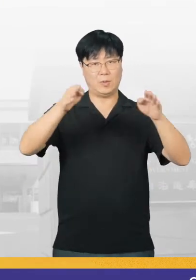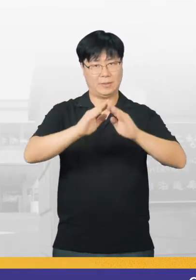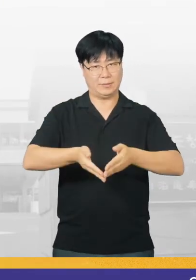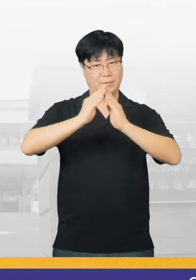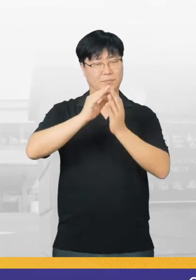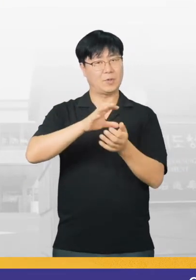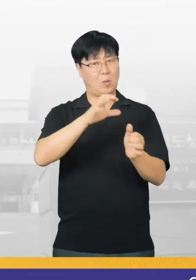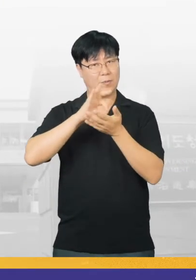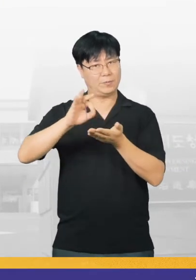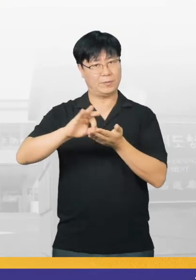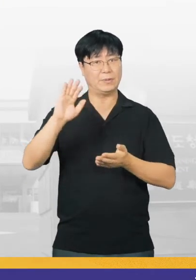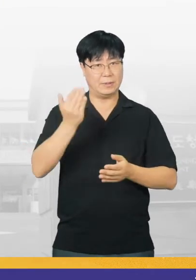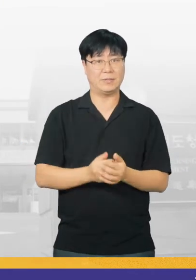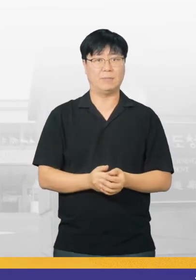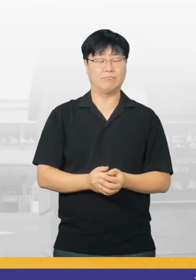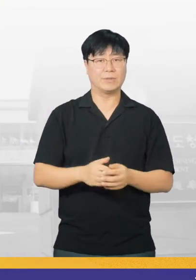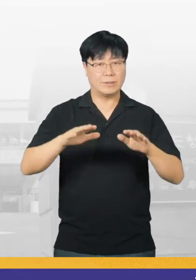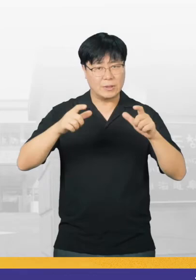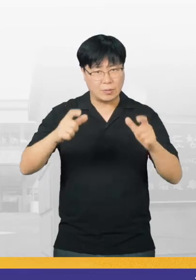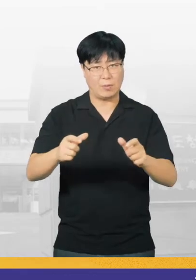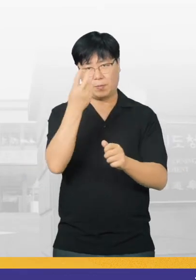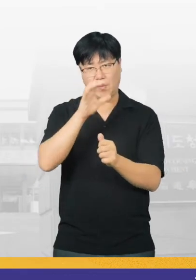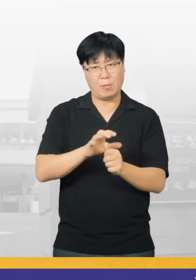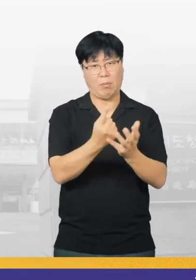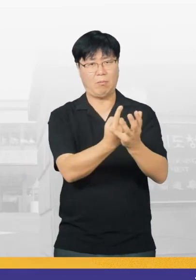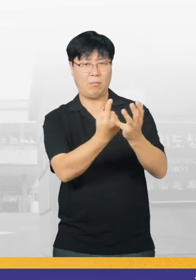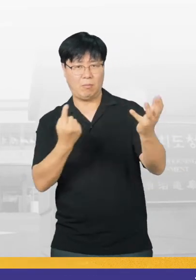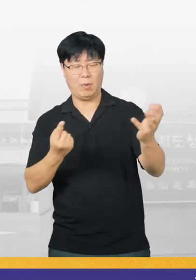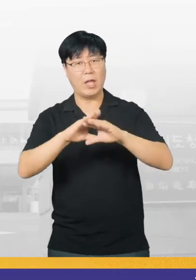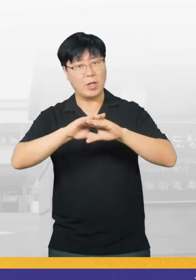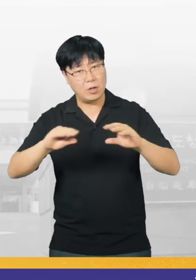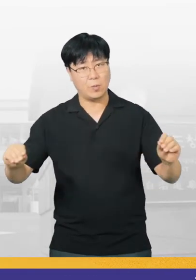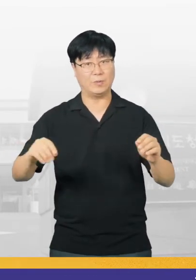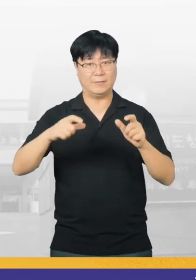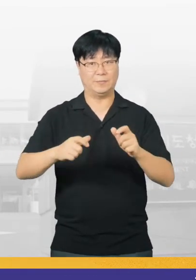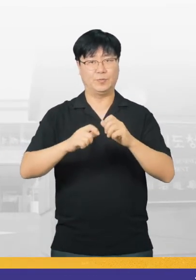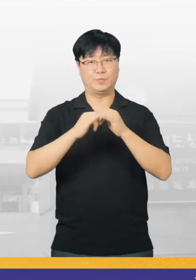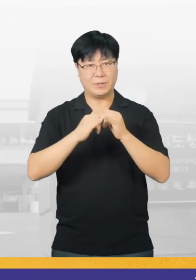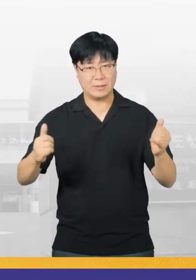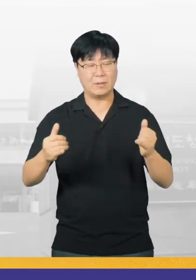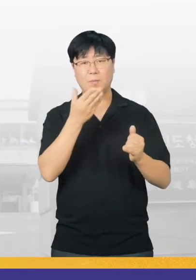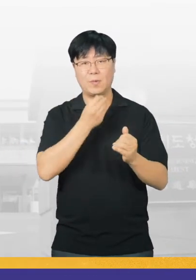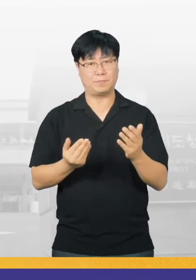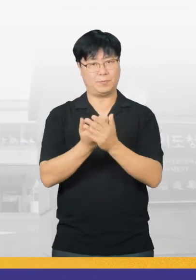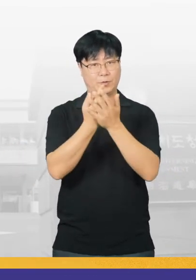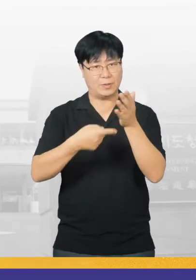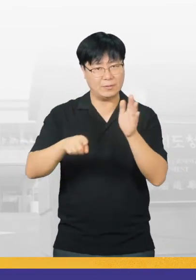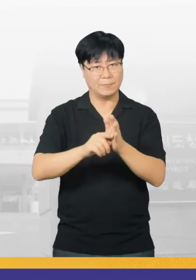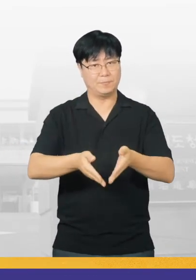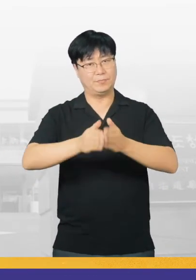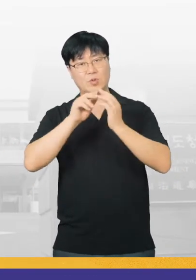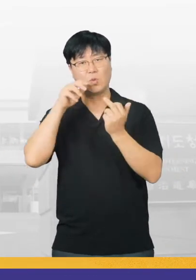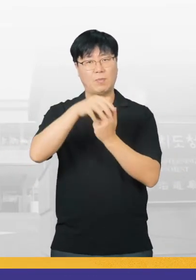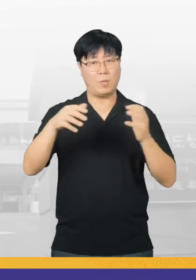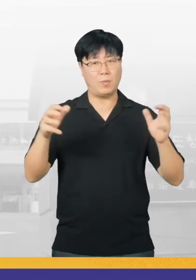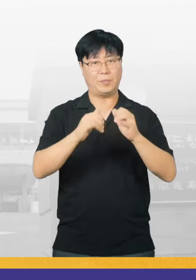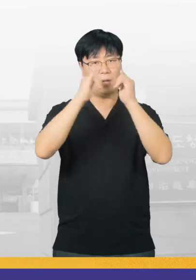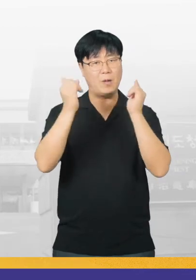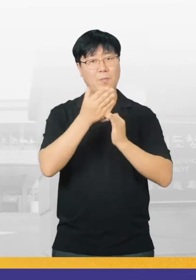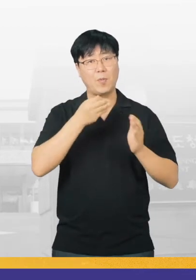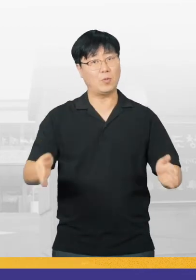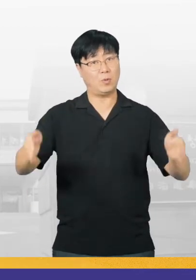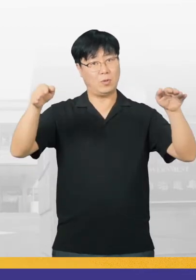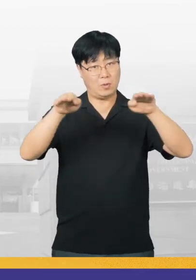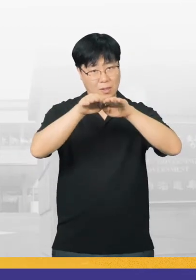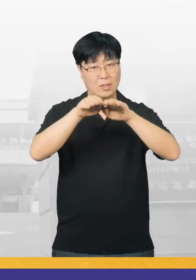활용됐습니다. 지역의 돌봄 사각지대를 해소하고 지역주민의 복지를 증신시키기 위해 설립된 서귀포시